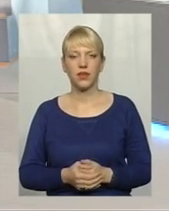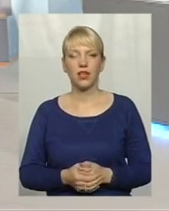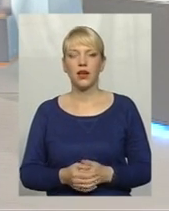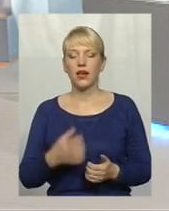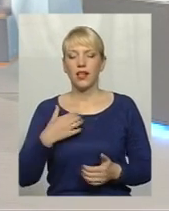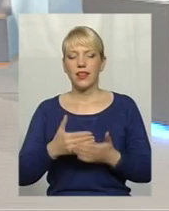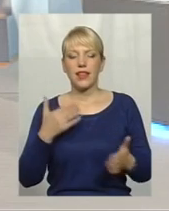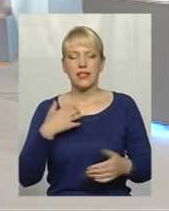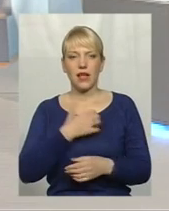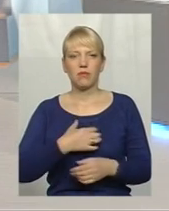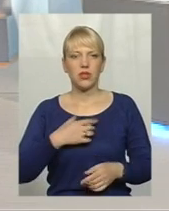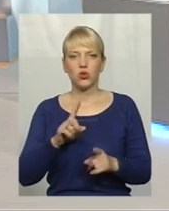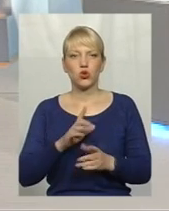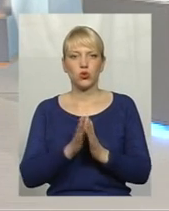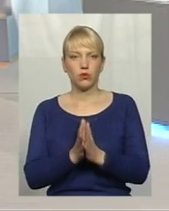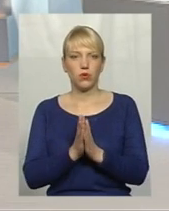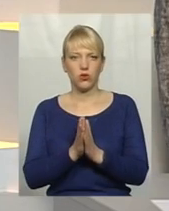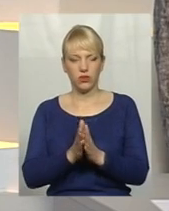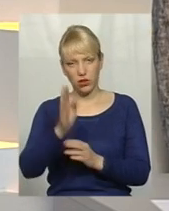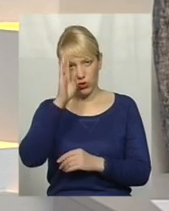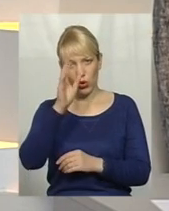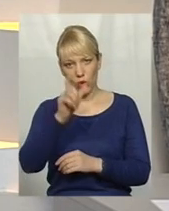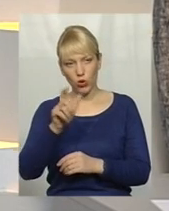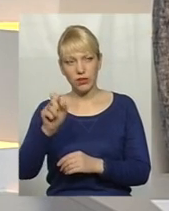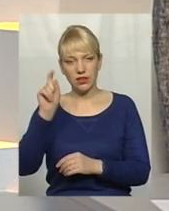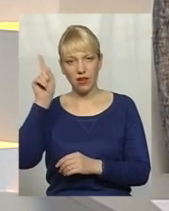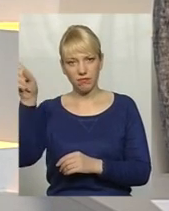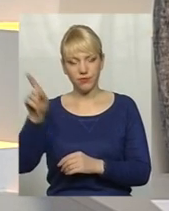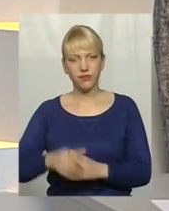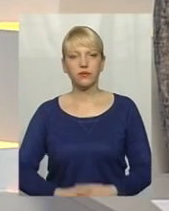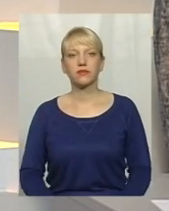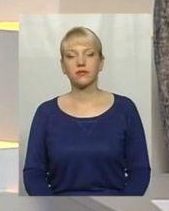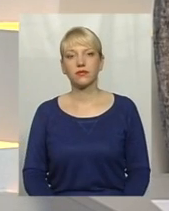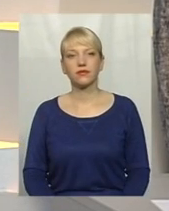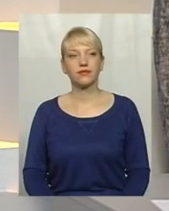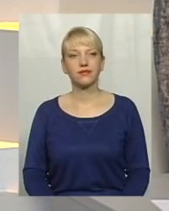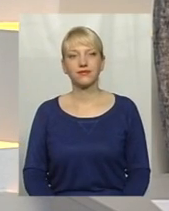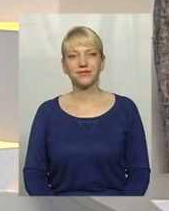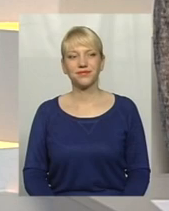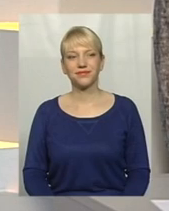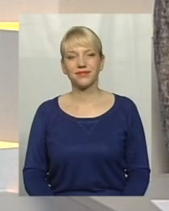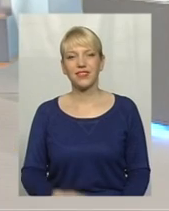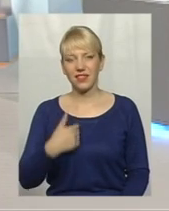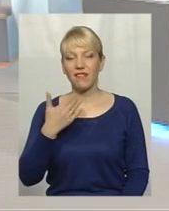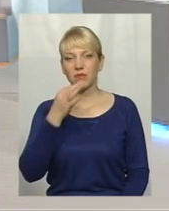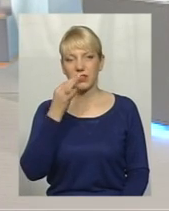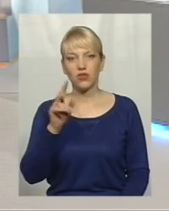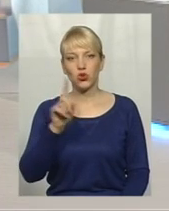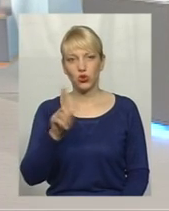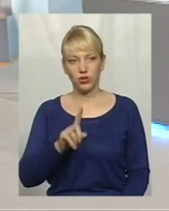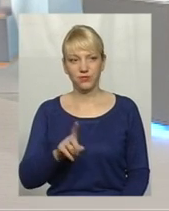Насамперед, що просять хлопці там? Ну, ви знаєте, я вам скажу, що...